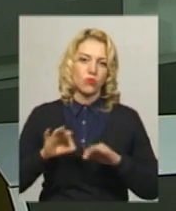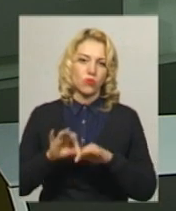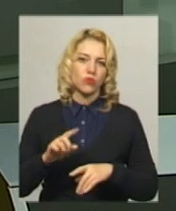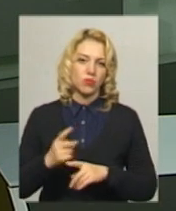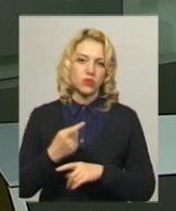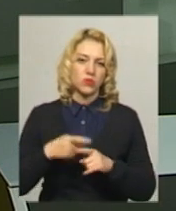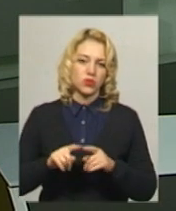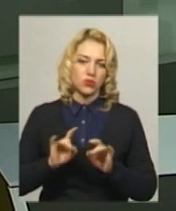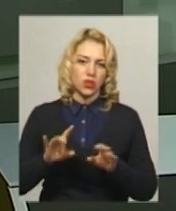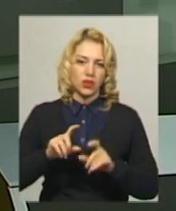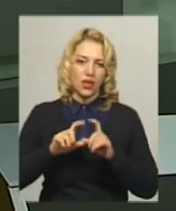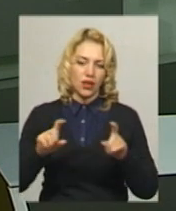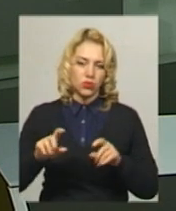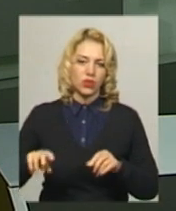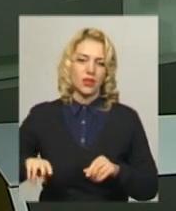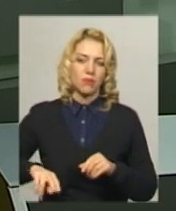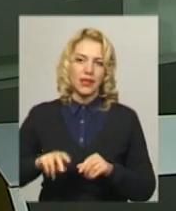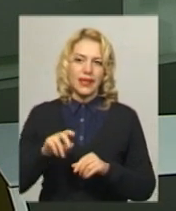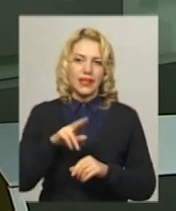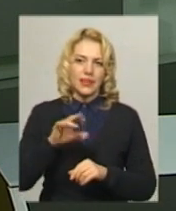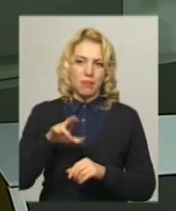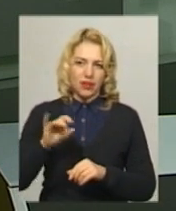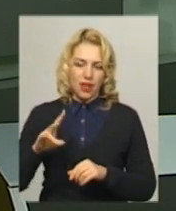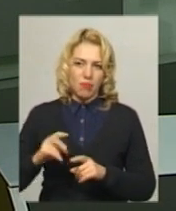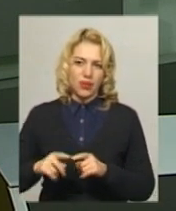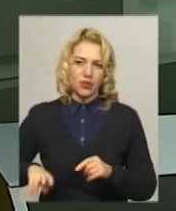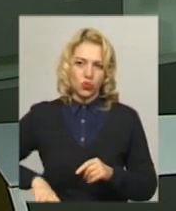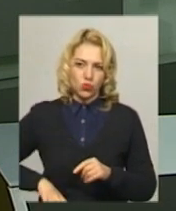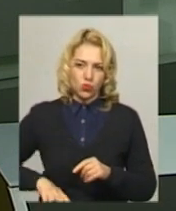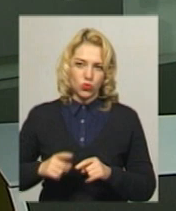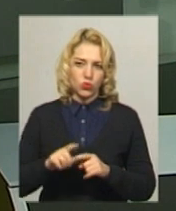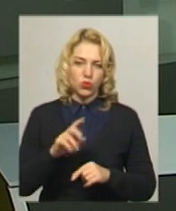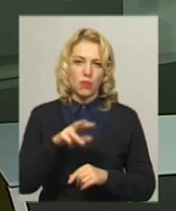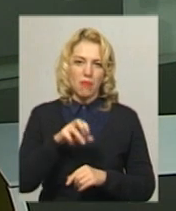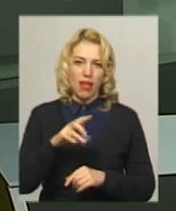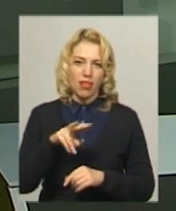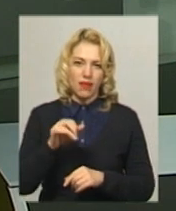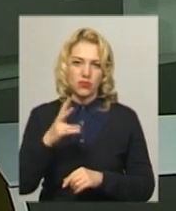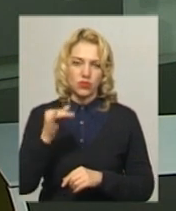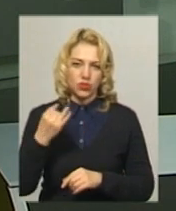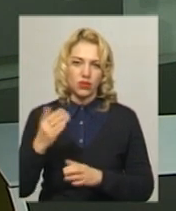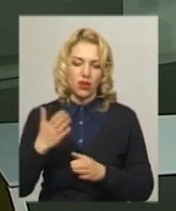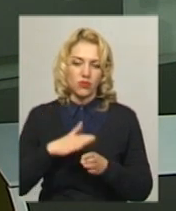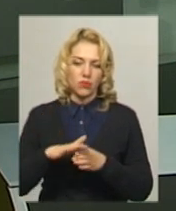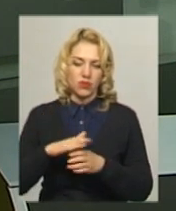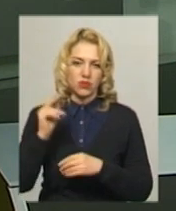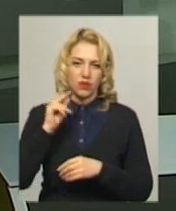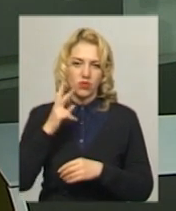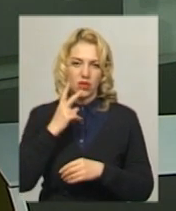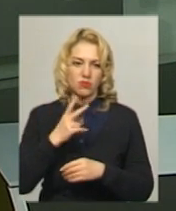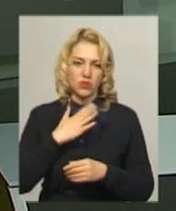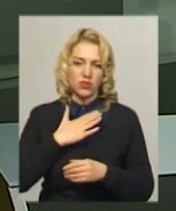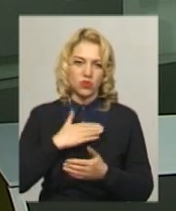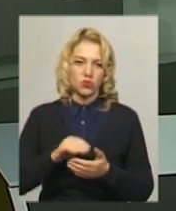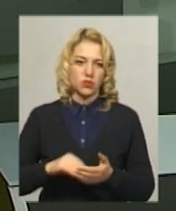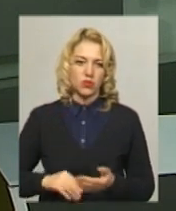директор департаменту особового складу Адміністрації Державної прикордонної служби України Микола Маленчій. Як і бувається навчання, бачила Леся